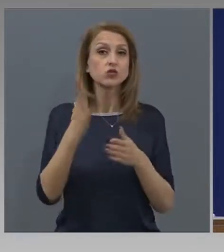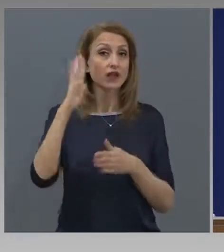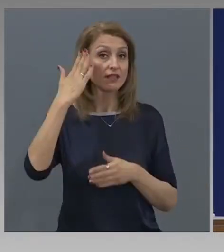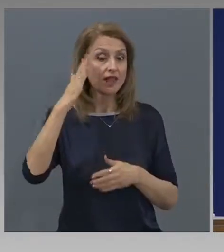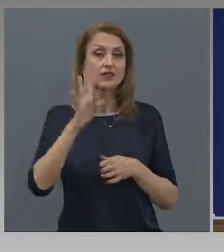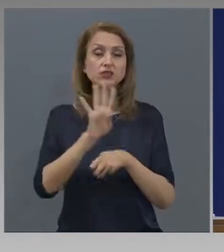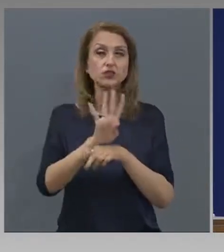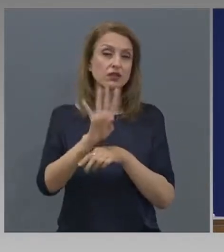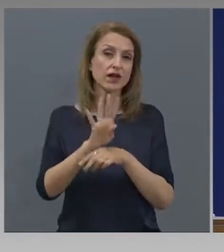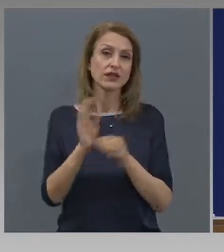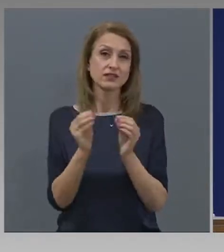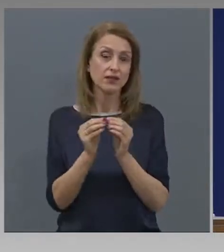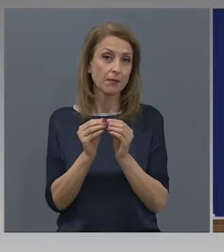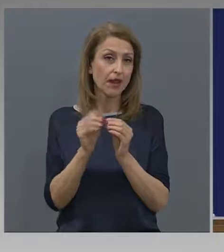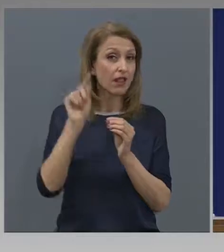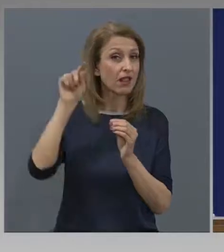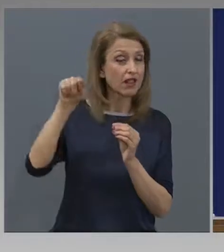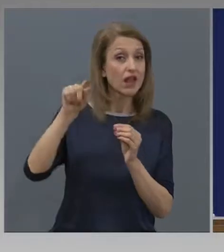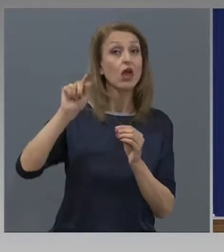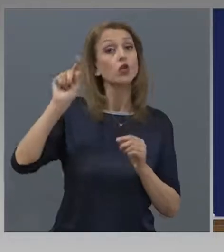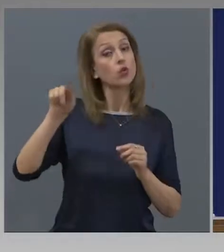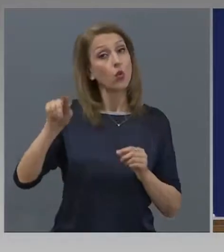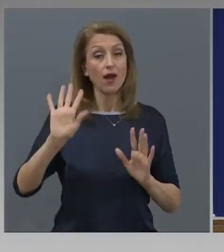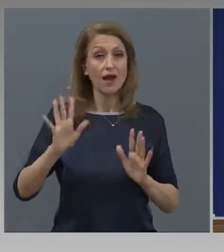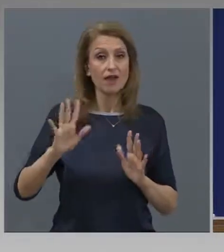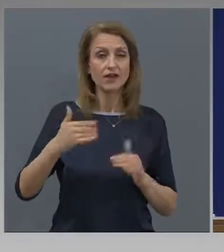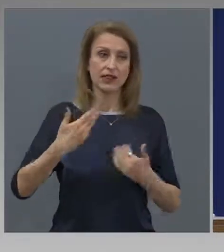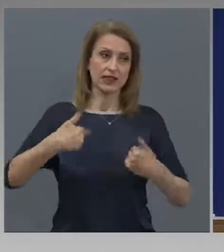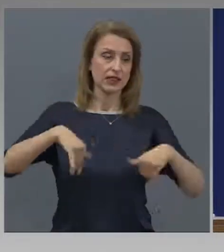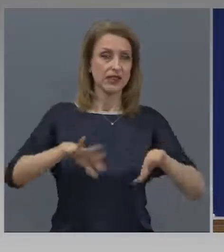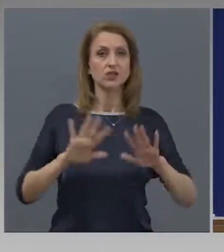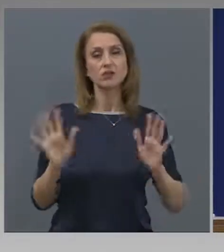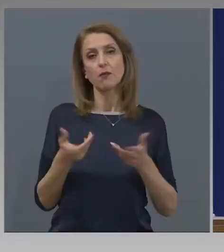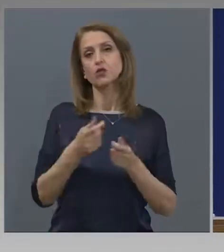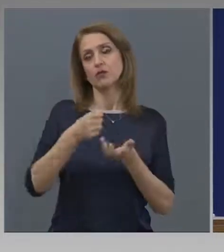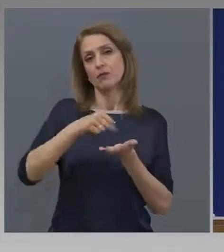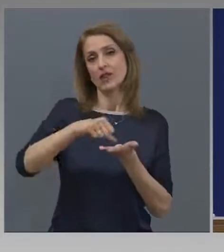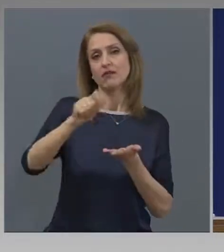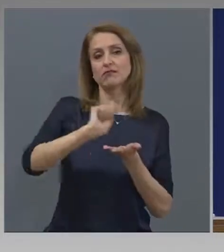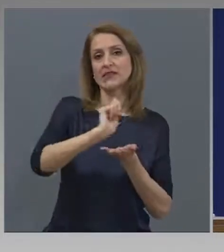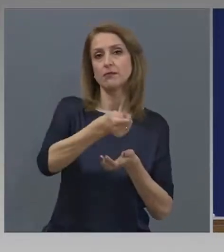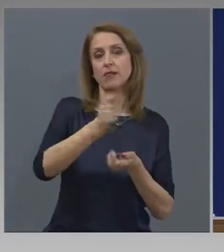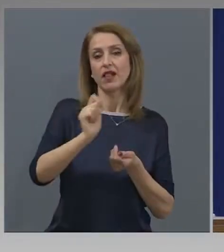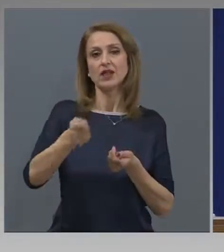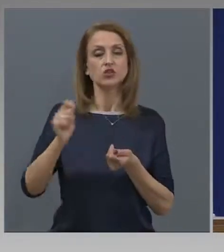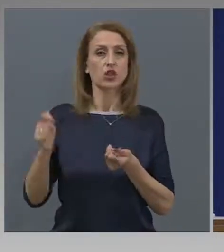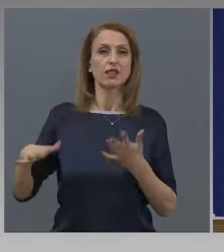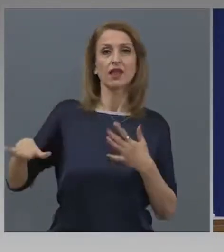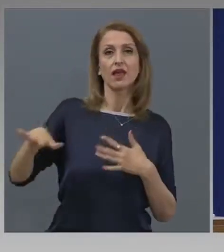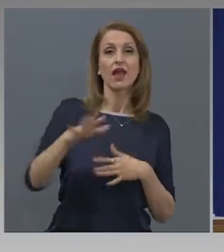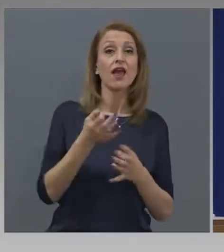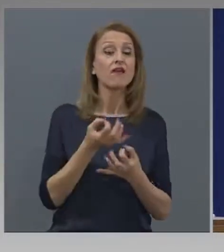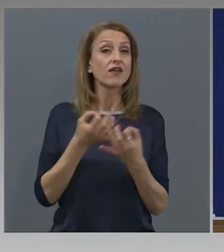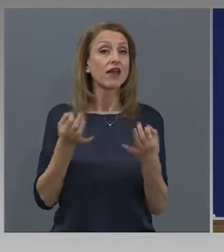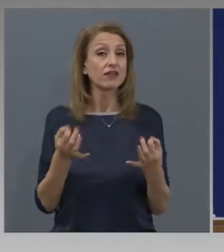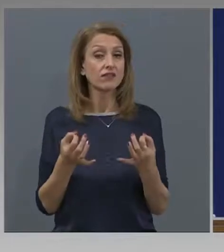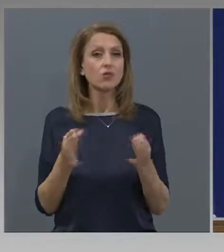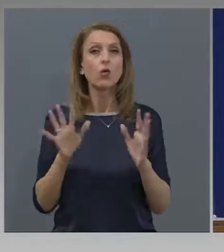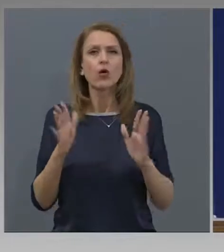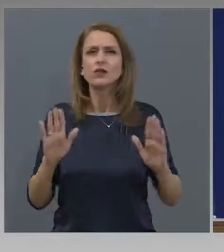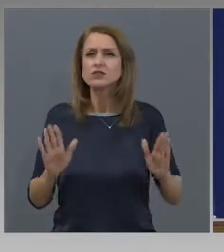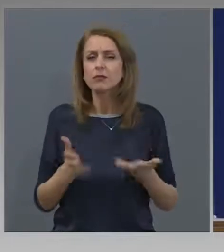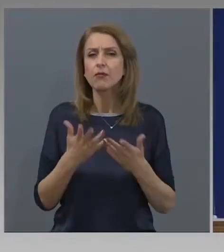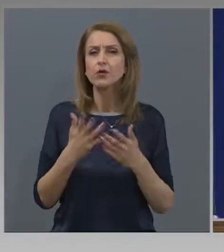и тогава ние съответно ще имаме възможност вече да започнем и изплащането ефективно. Когато започнем първите